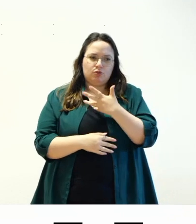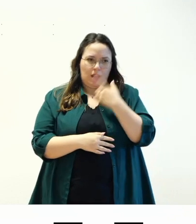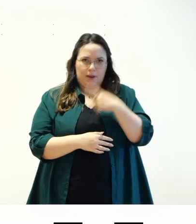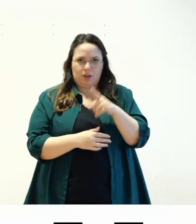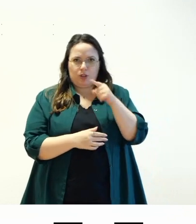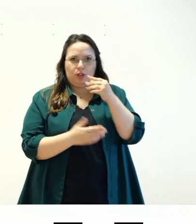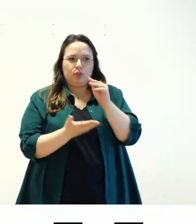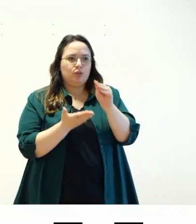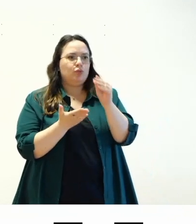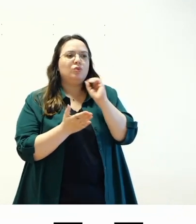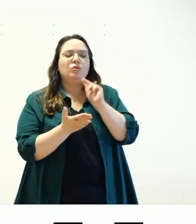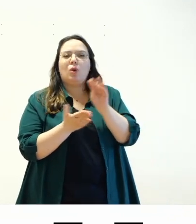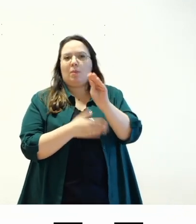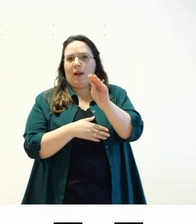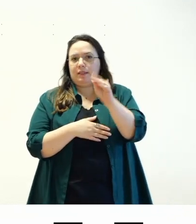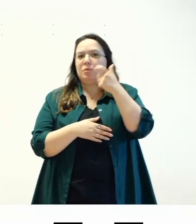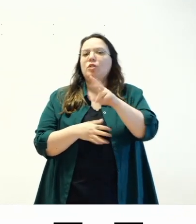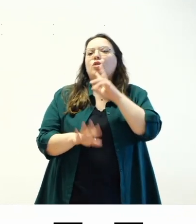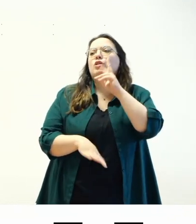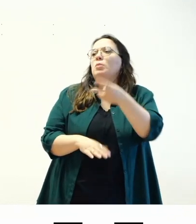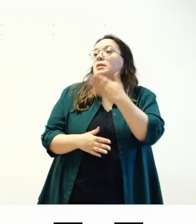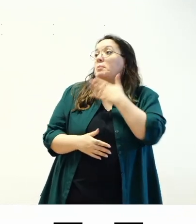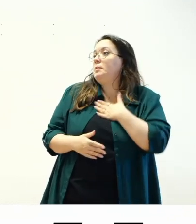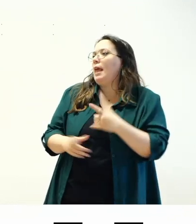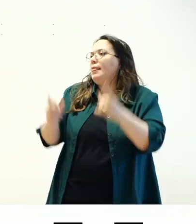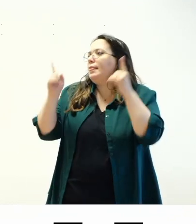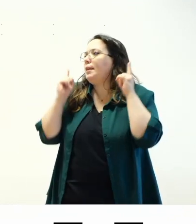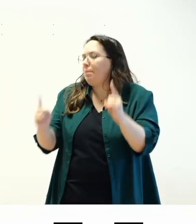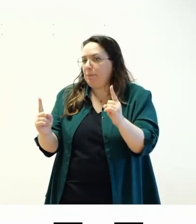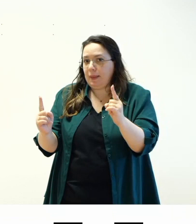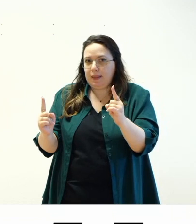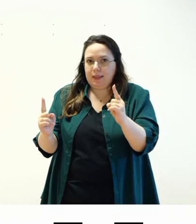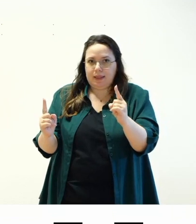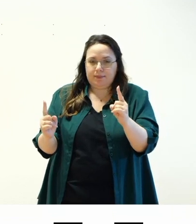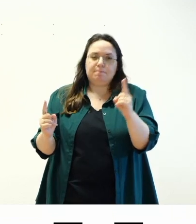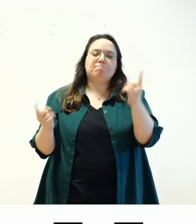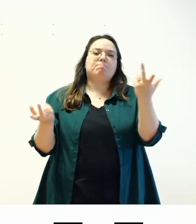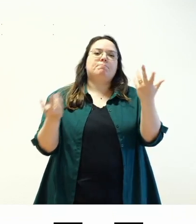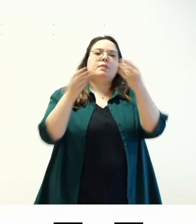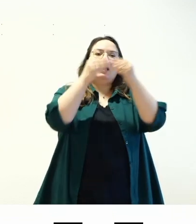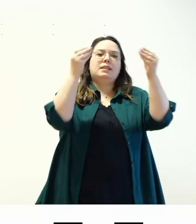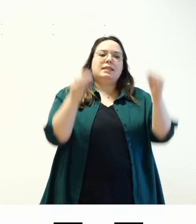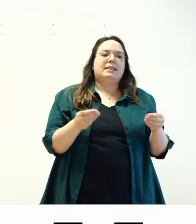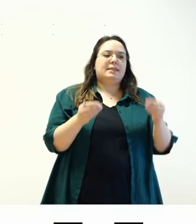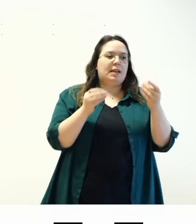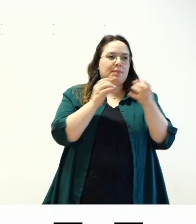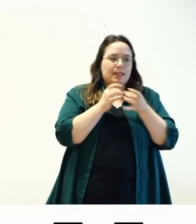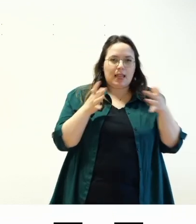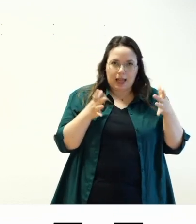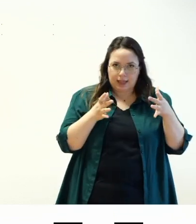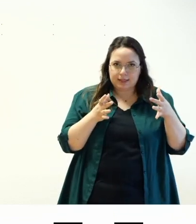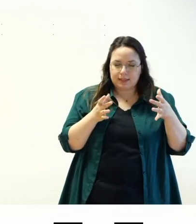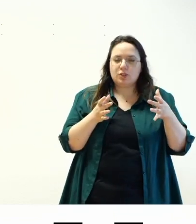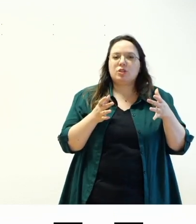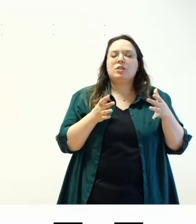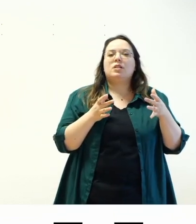perché la risposta secondo me dipende i temi classici richiedono l'editor